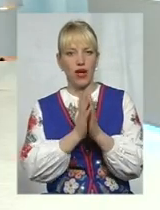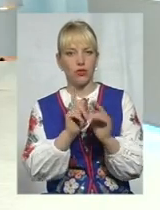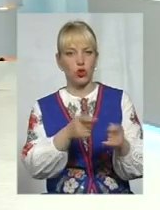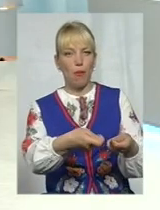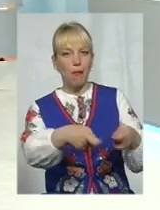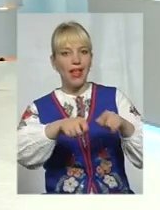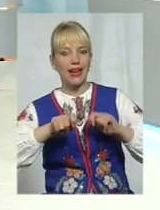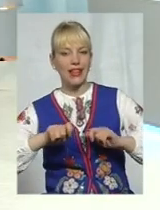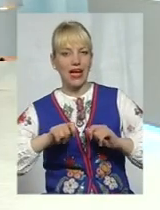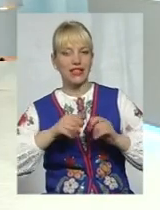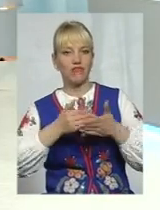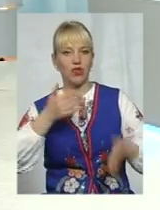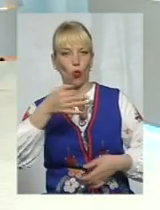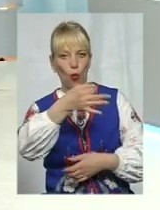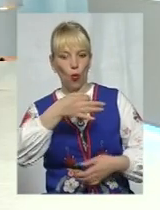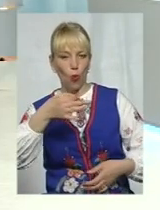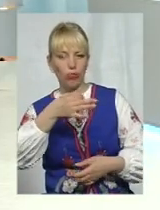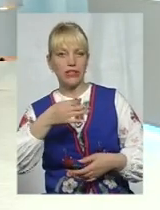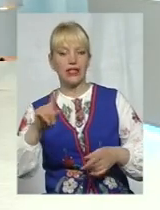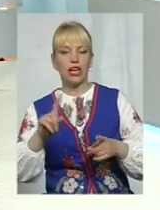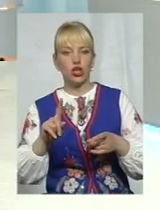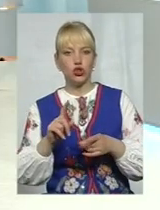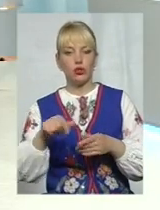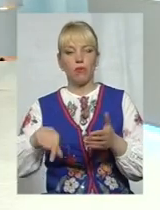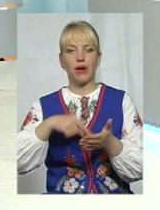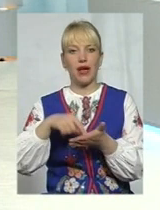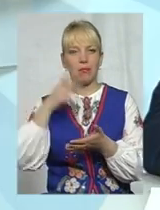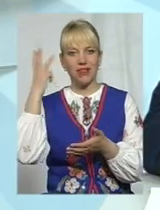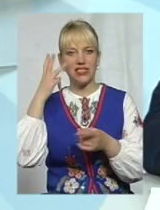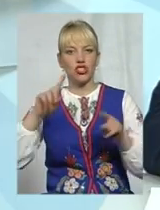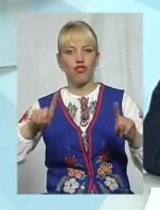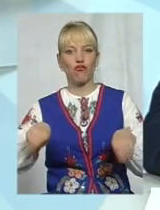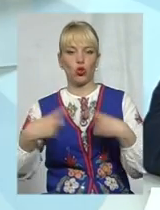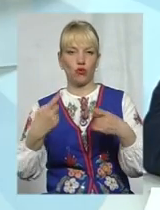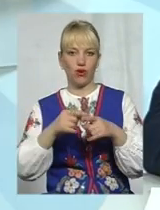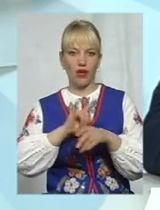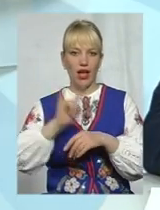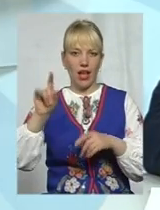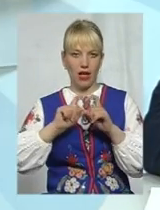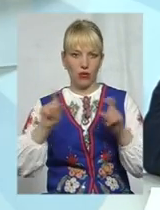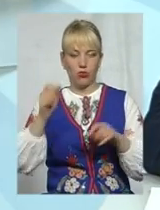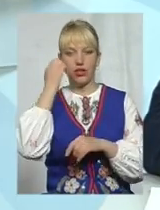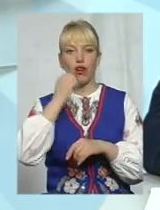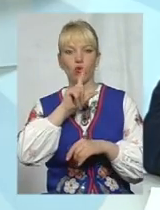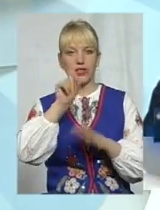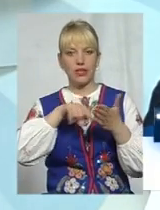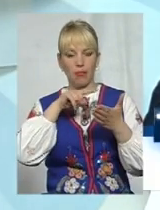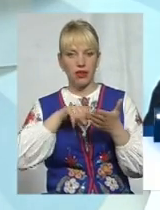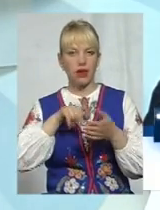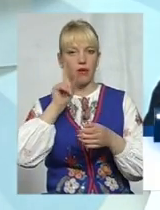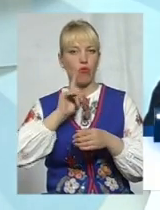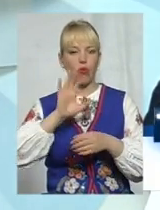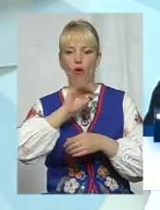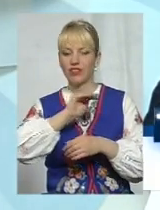взяти участь у відновленні аеропорта? Дякую за допитання. Поки що офіційного